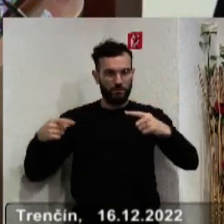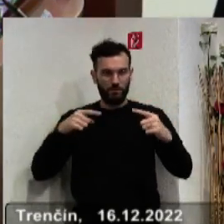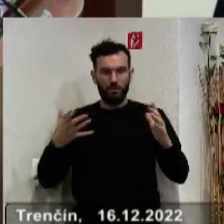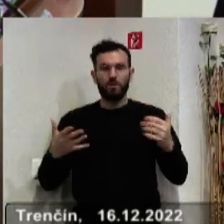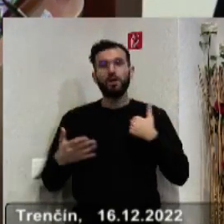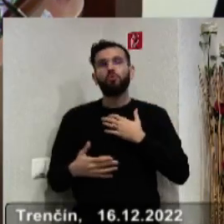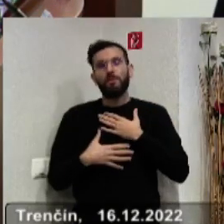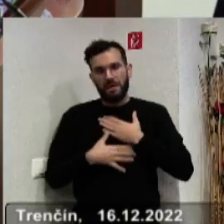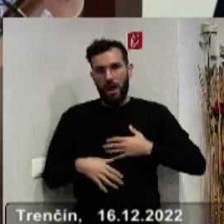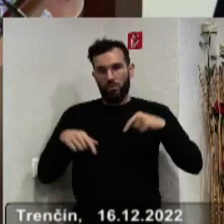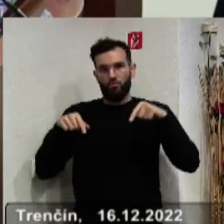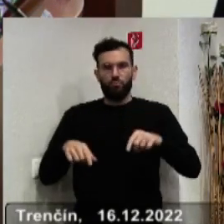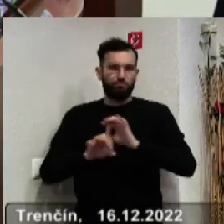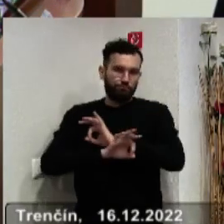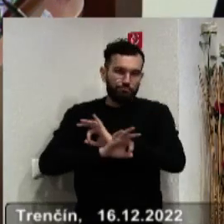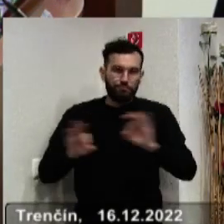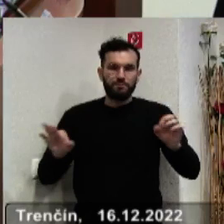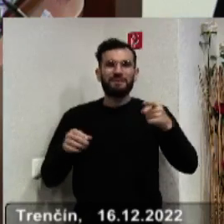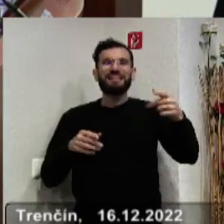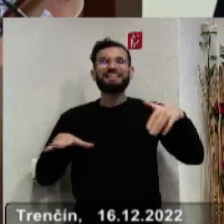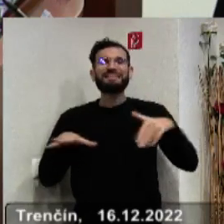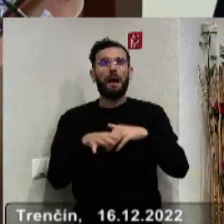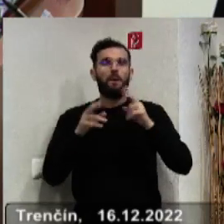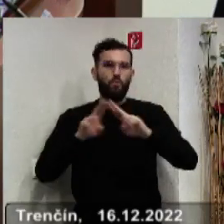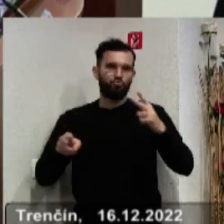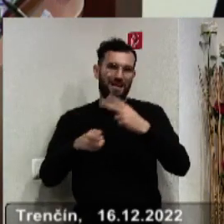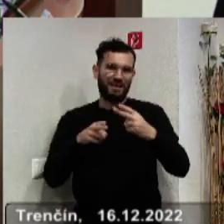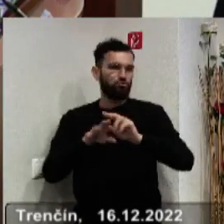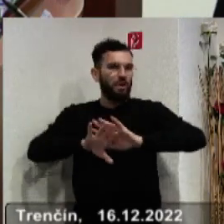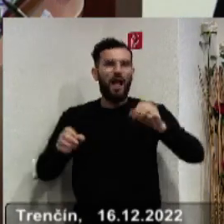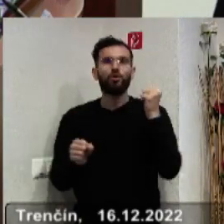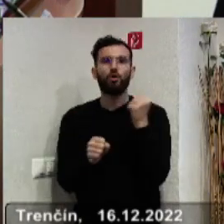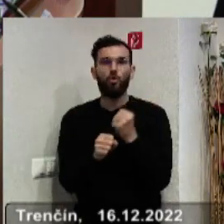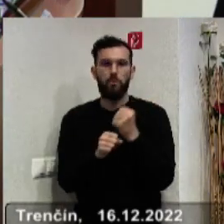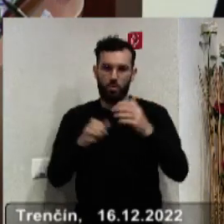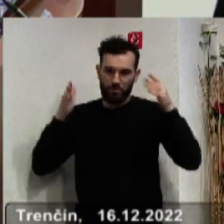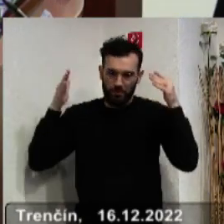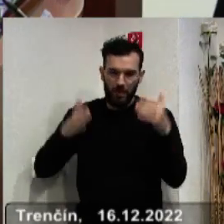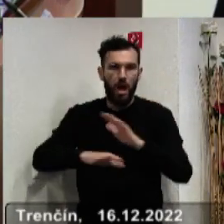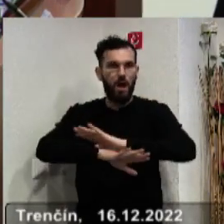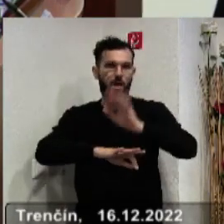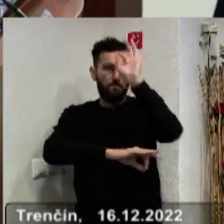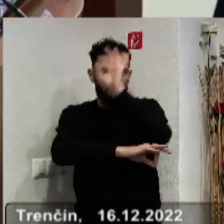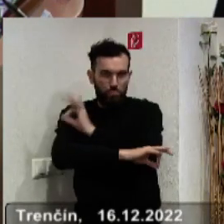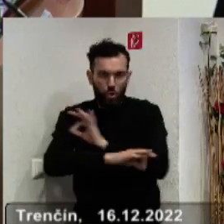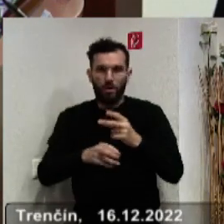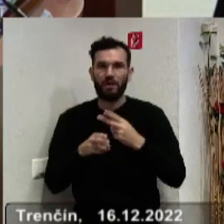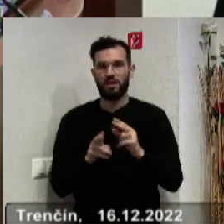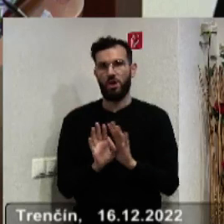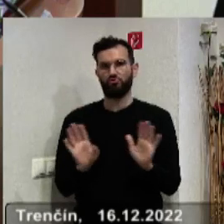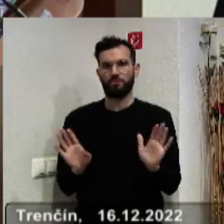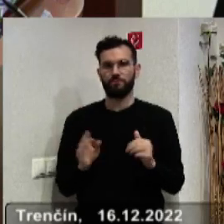Ja som rád teda, že sa môžu znova zamestnanci sústrediť naozaj len na tú prácu, na tie projekty, ktoré máme rozbehnuté a